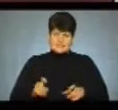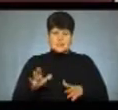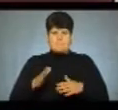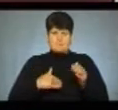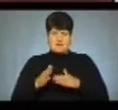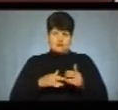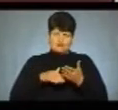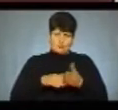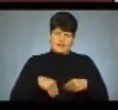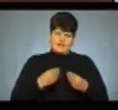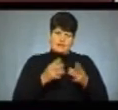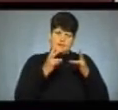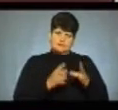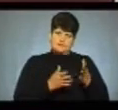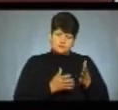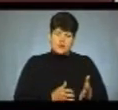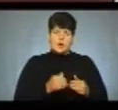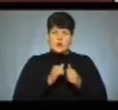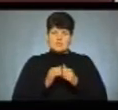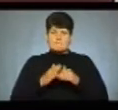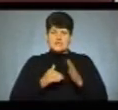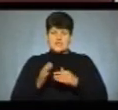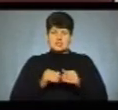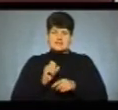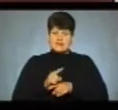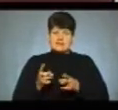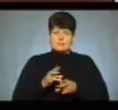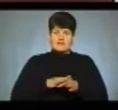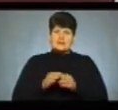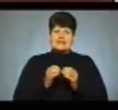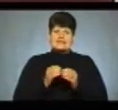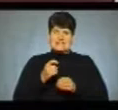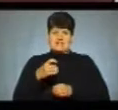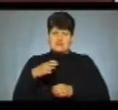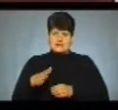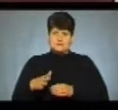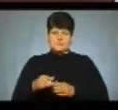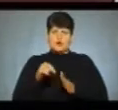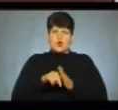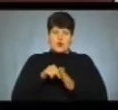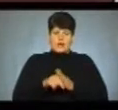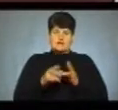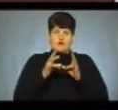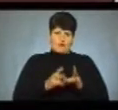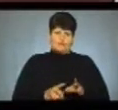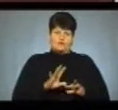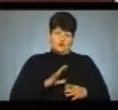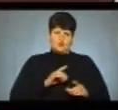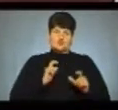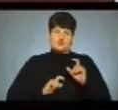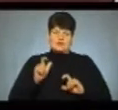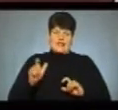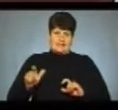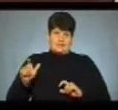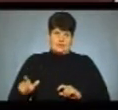надавали допомогу травмованим. Кожне практичне завдання треба було виконати за 10 хвилин. Роль травмованих під час двох завдань виконували студенти медичного